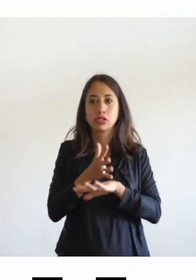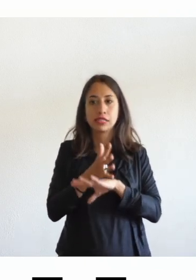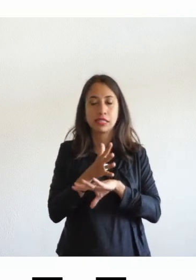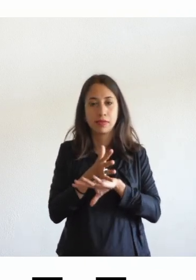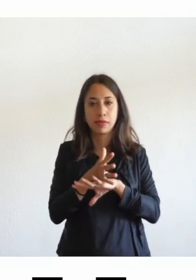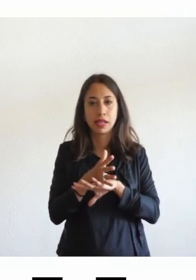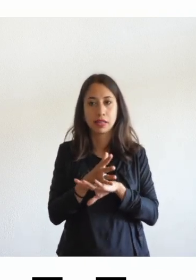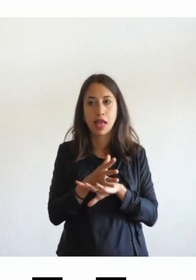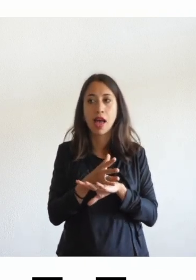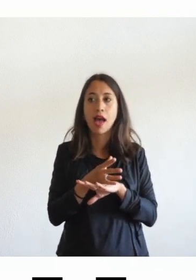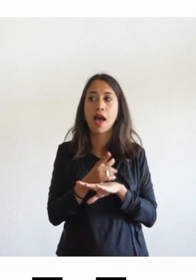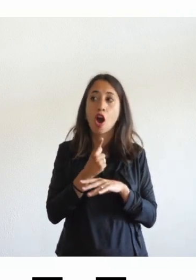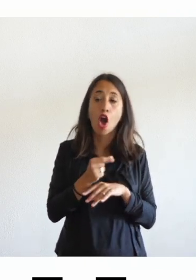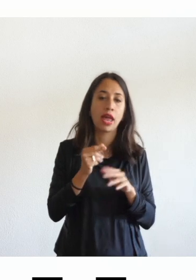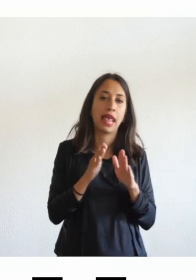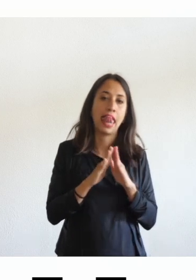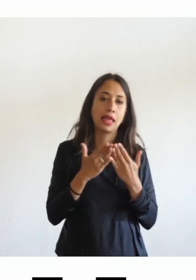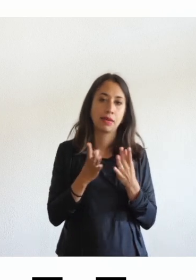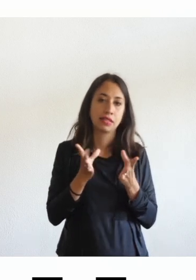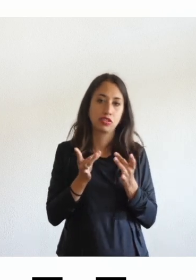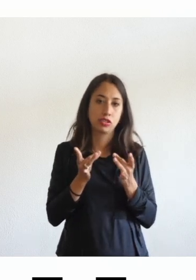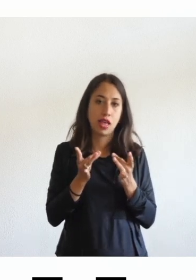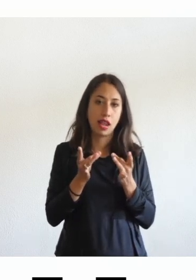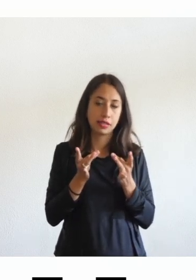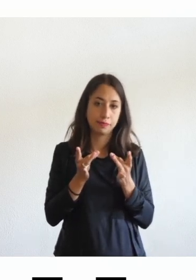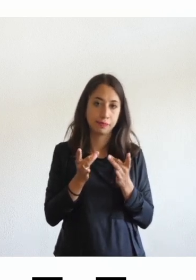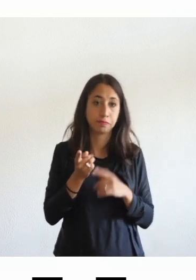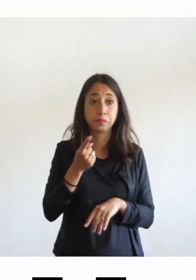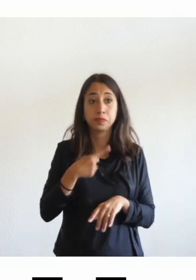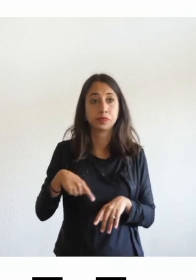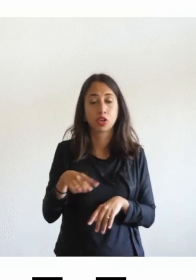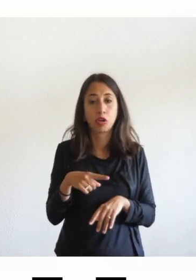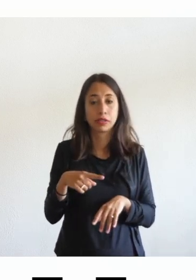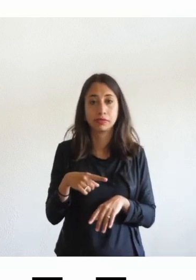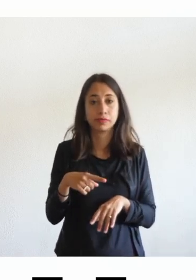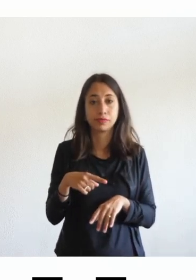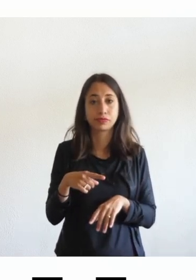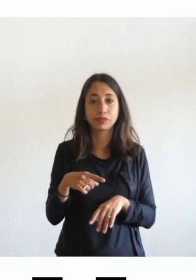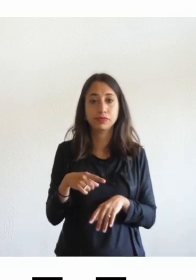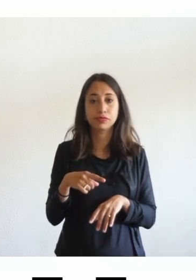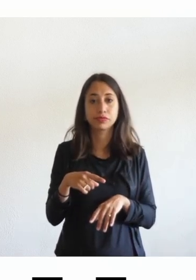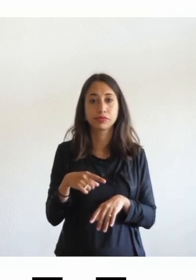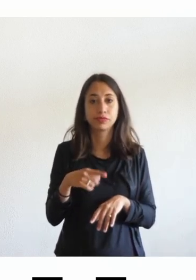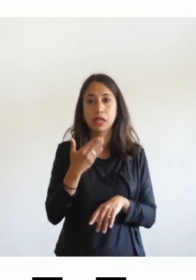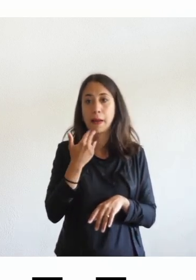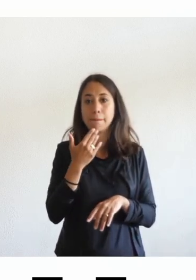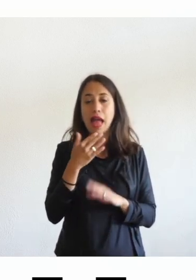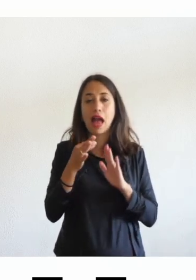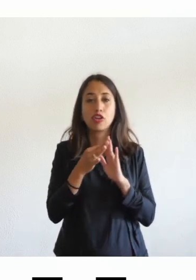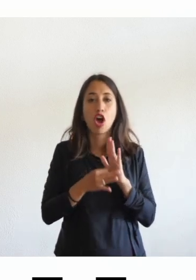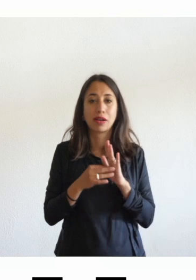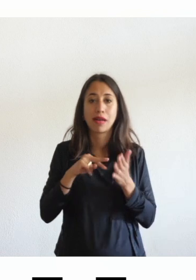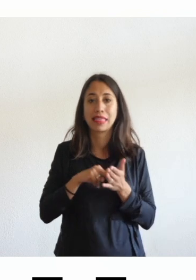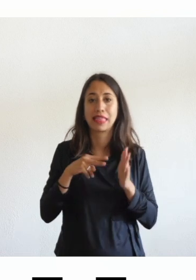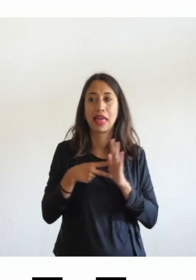libri digitali quindi non ci sia non abbiamo ancora neanche diciamo una norma tecnica forse che